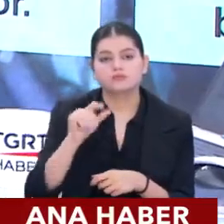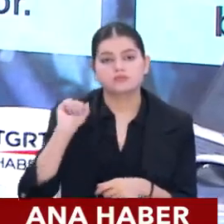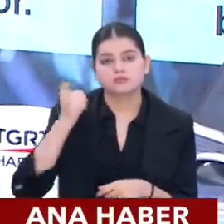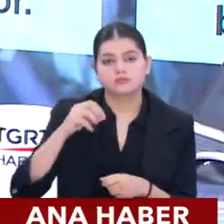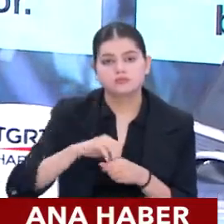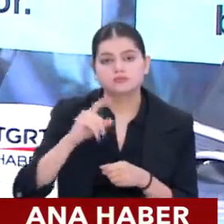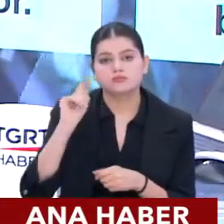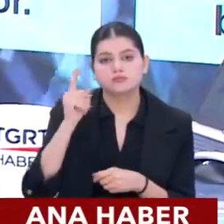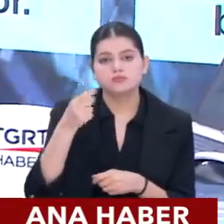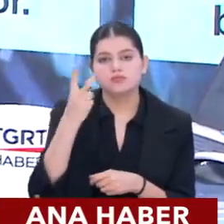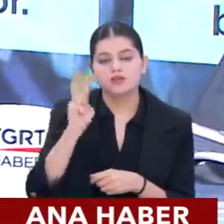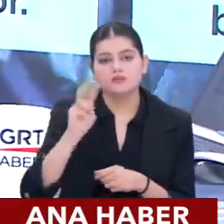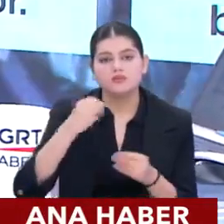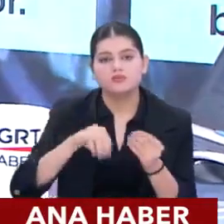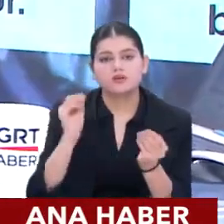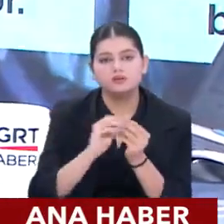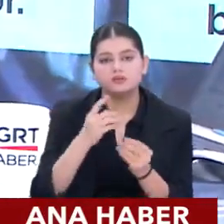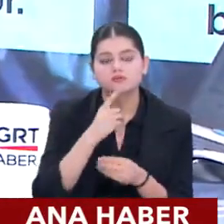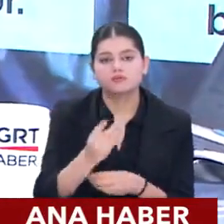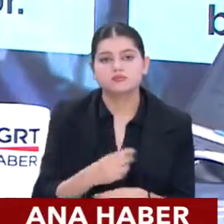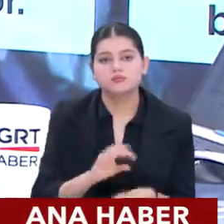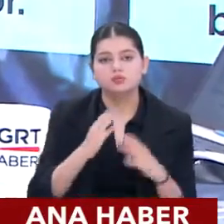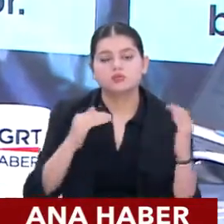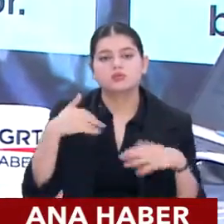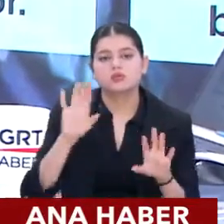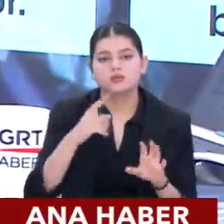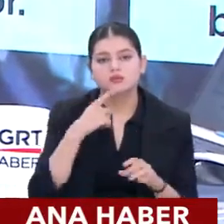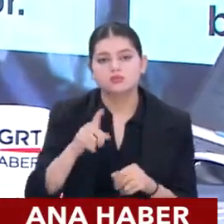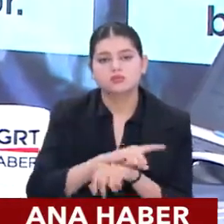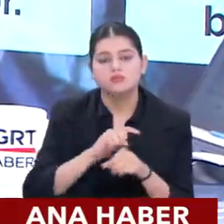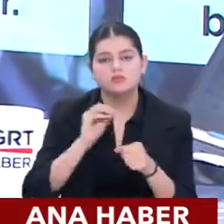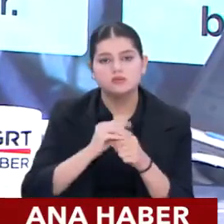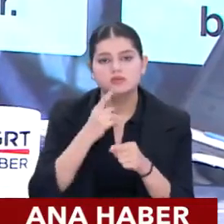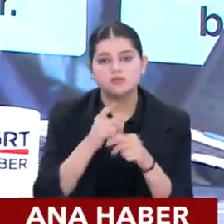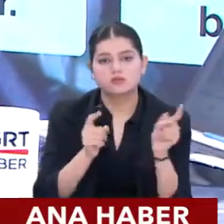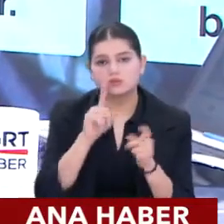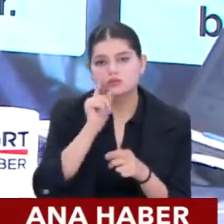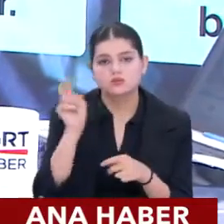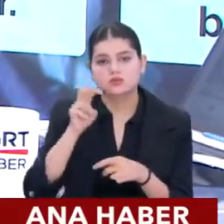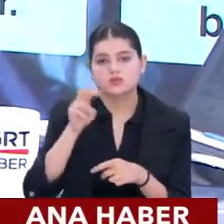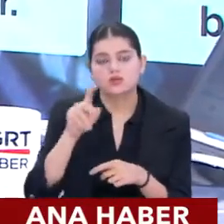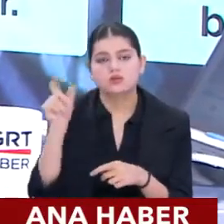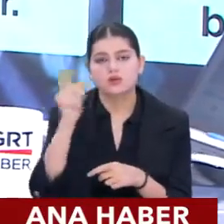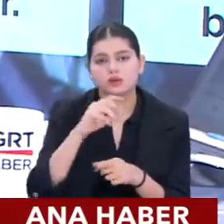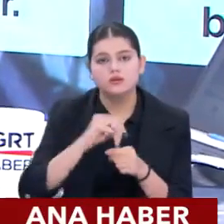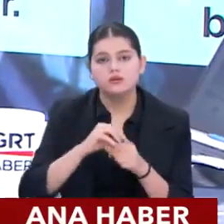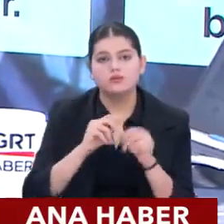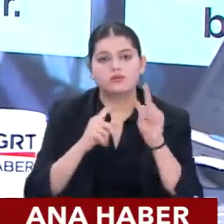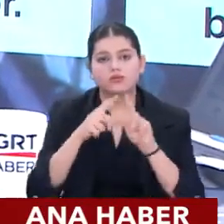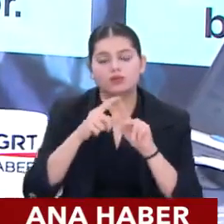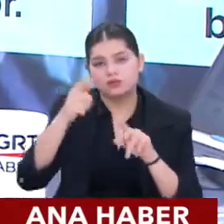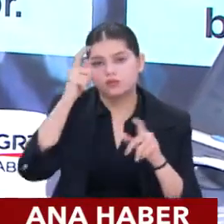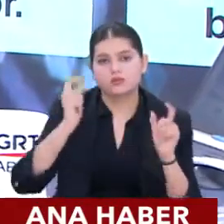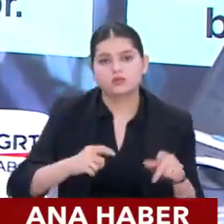Böyle bir yirmilik faizlerle, bir yirmilik faizle, çok yüksek değil bu zaman için, yüz seksen ay vadeyle, dolayısıyla